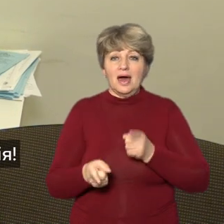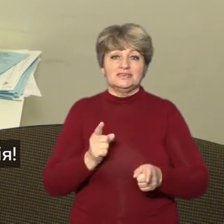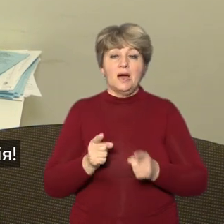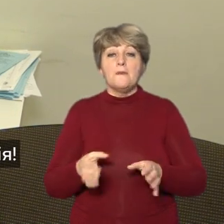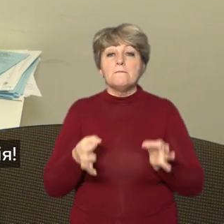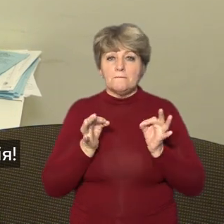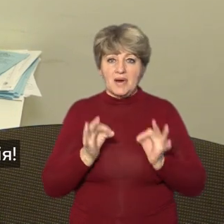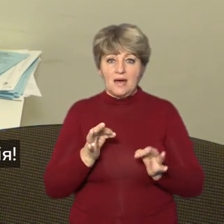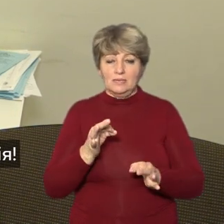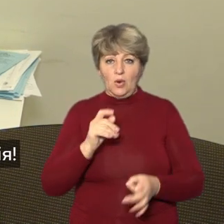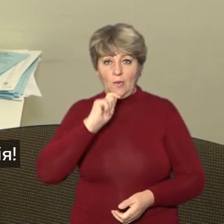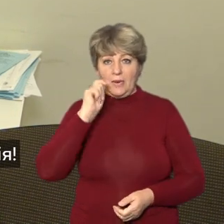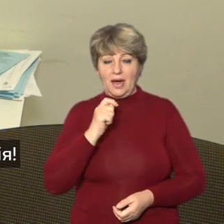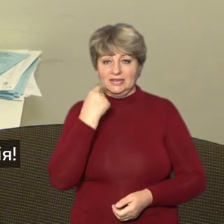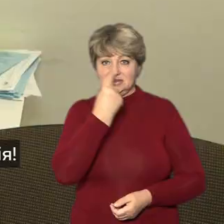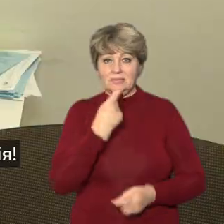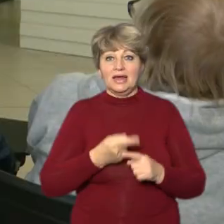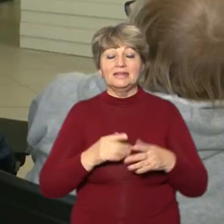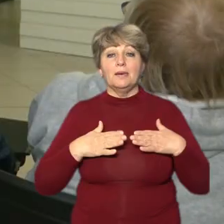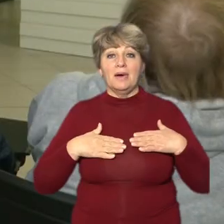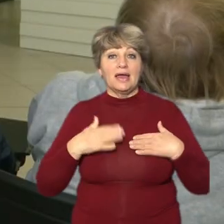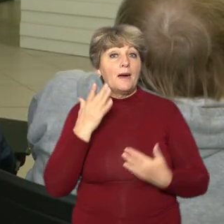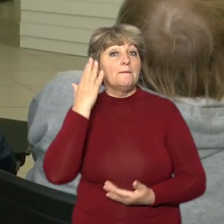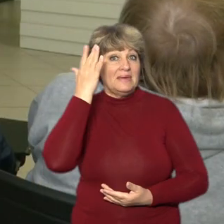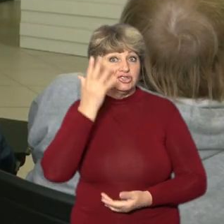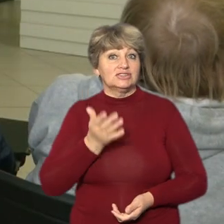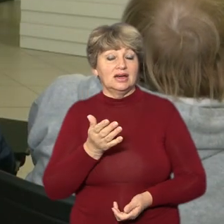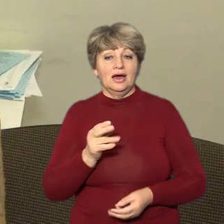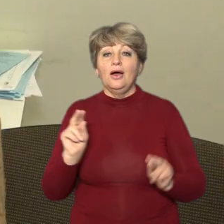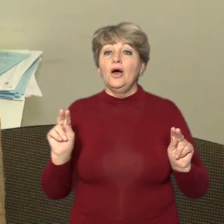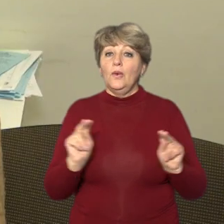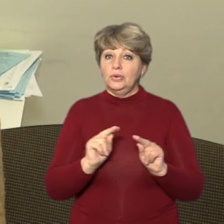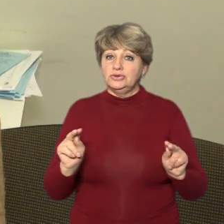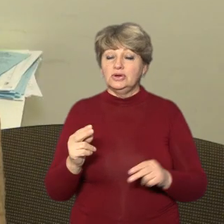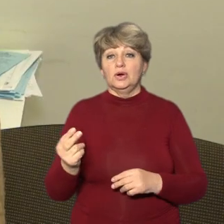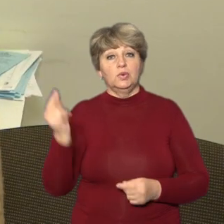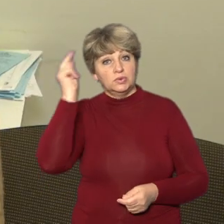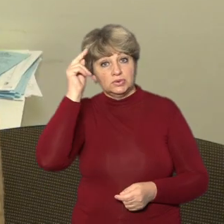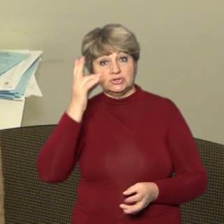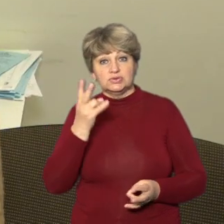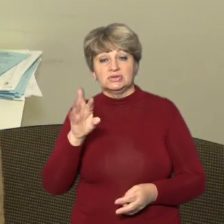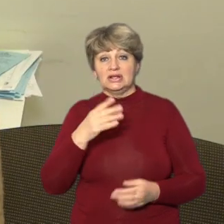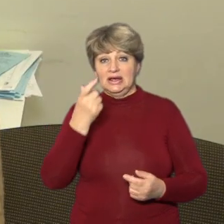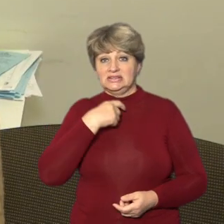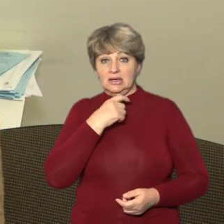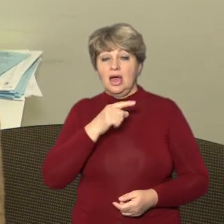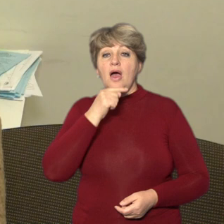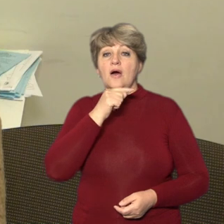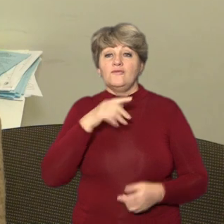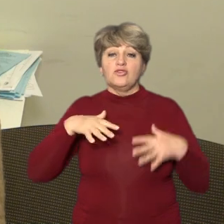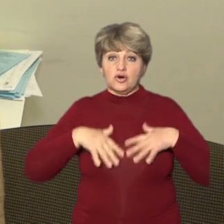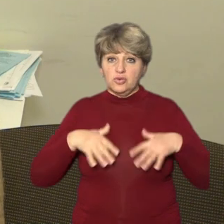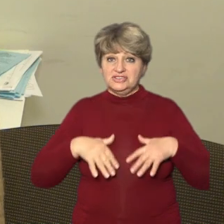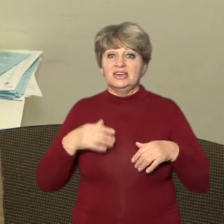правильному українському мові. Це моя мечта. Вчити ми, каже, для себе. В Грузії я пострадала від російської агресії. Я